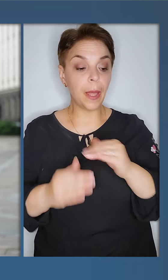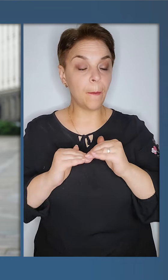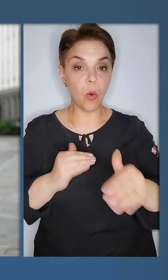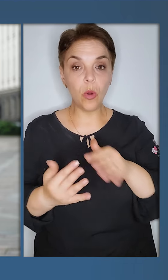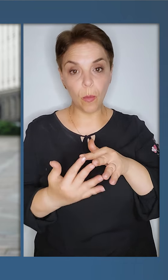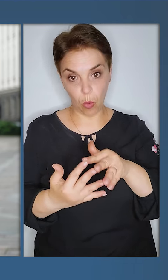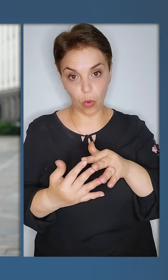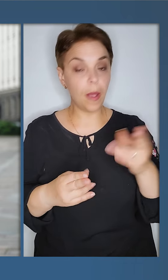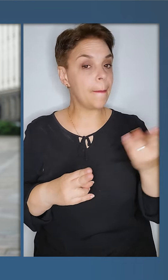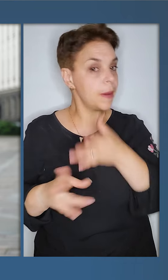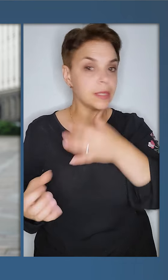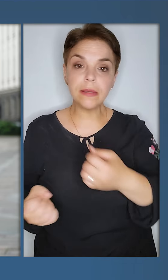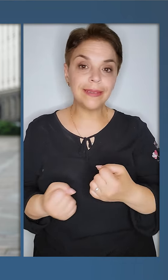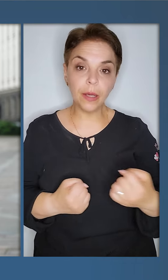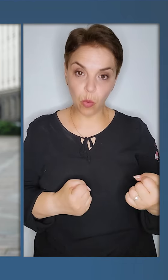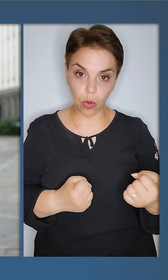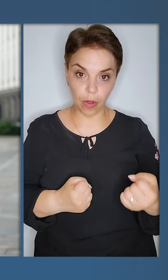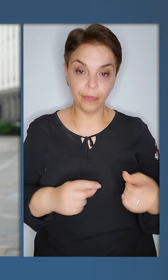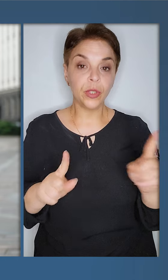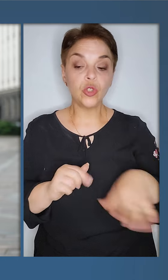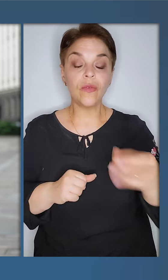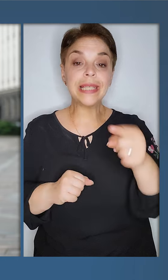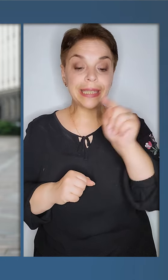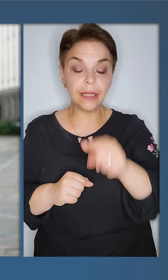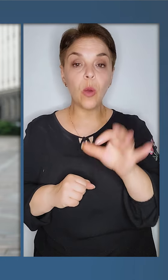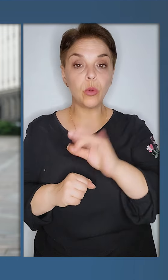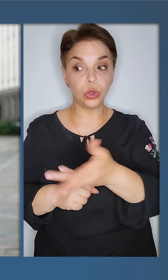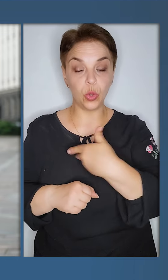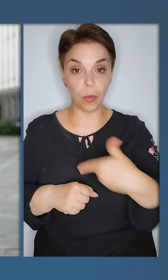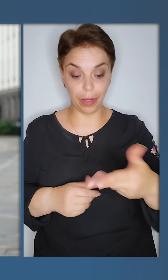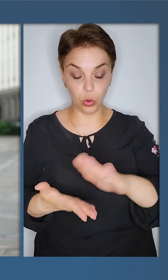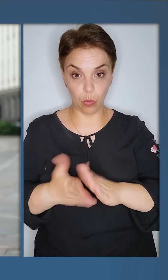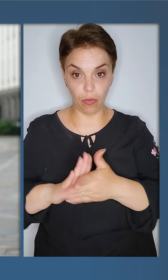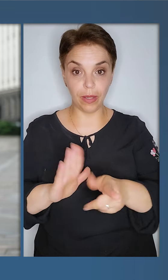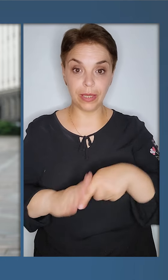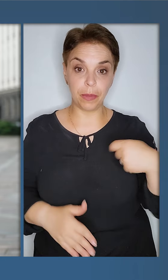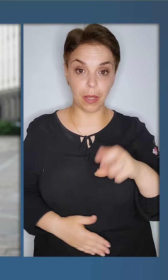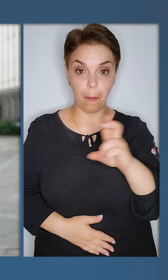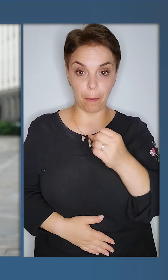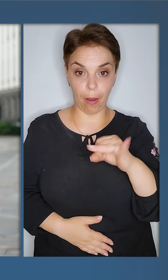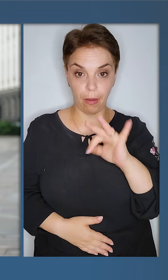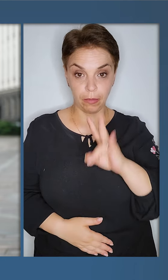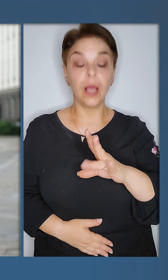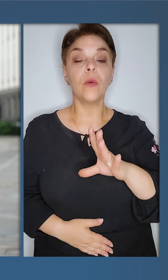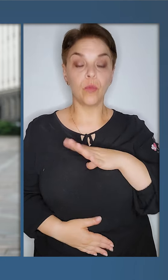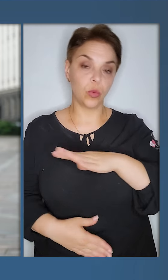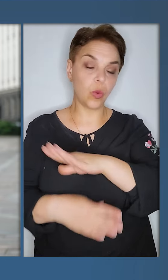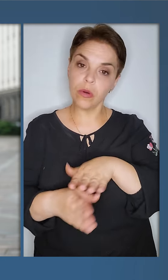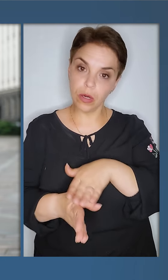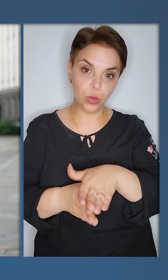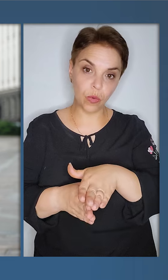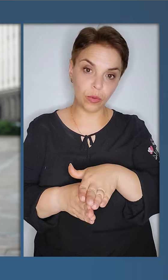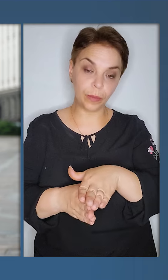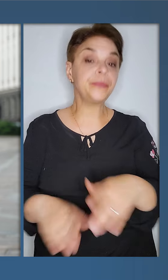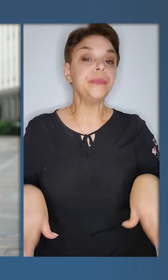і на полі бою, без затримок. І щоб все те, про що ми домовлялися з президентом Байденом, було